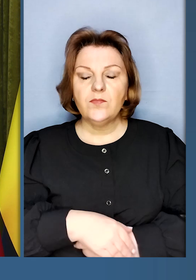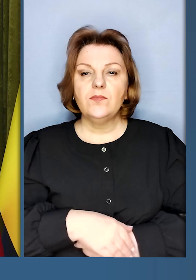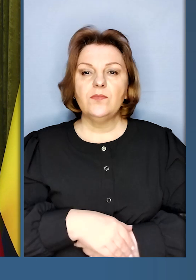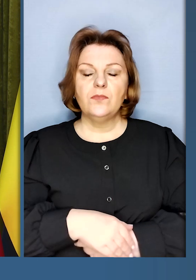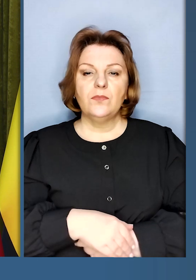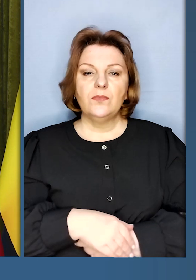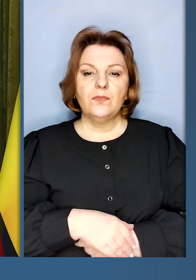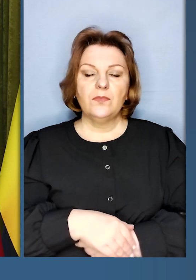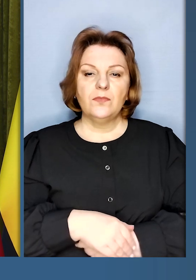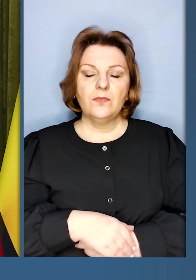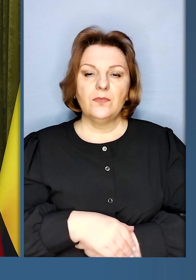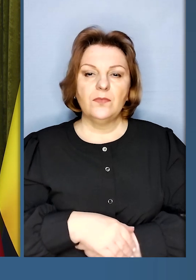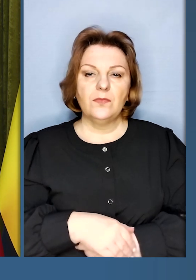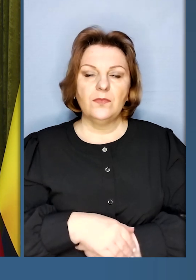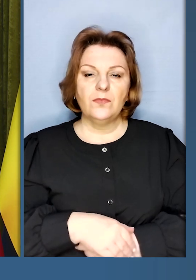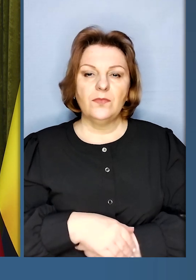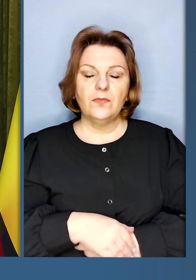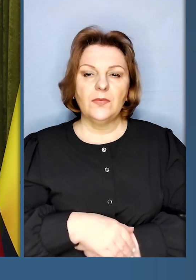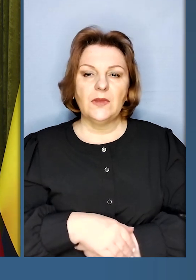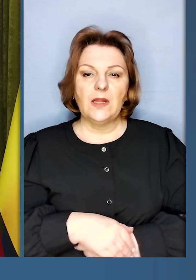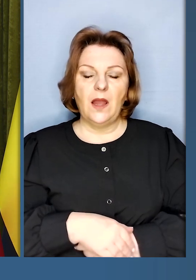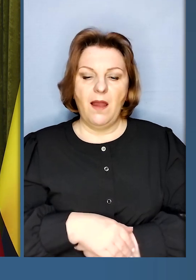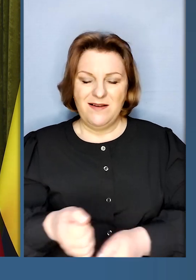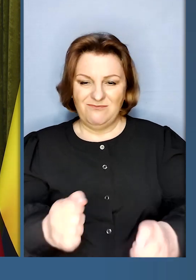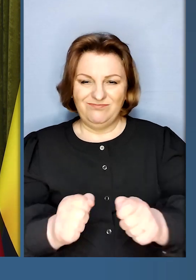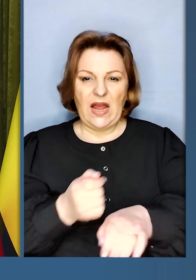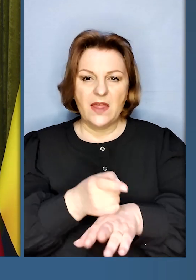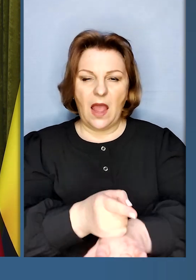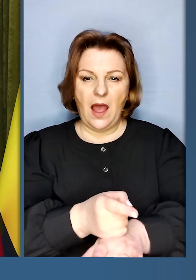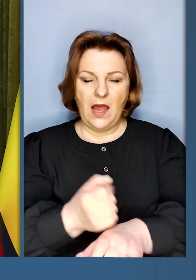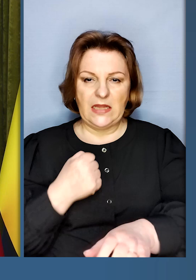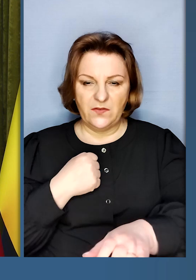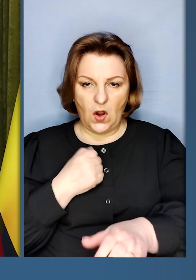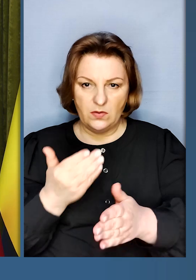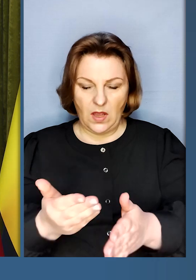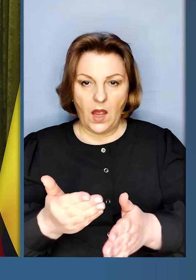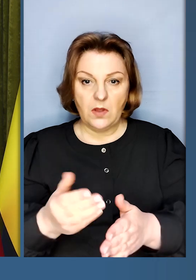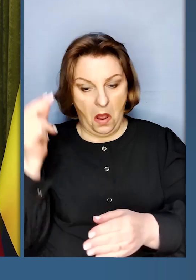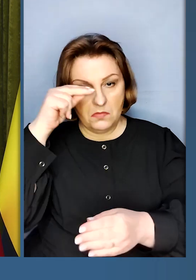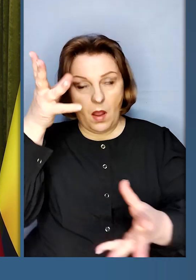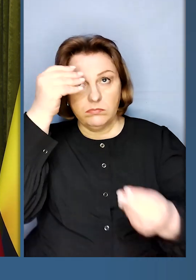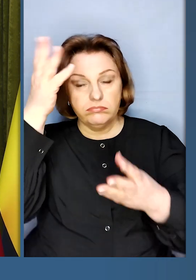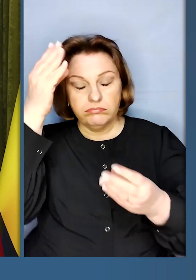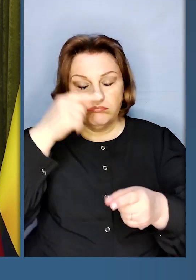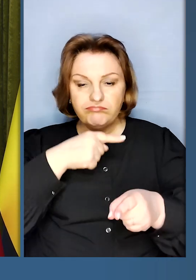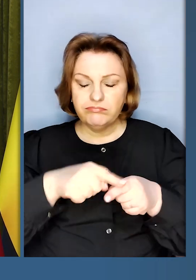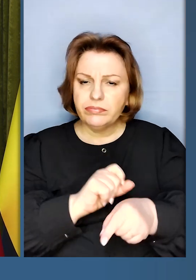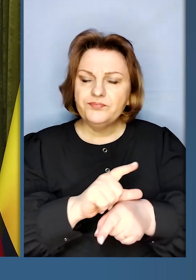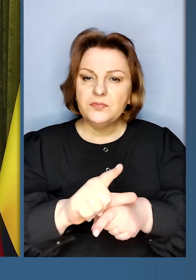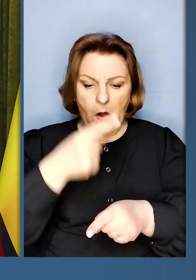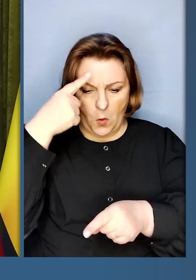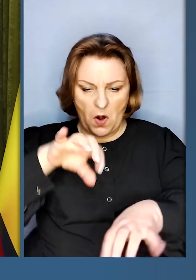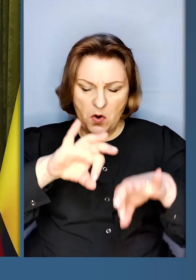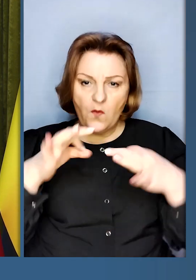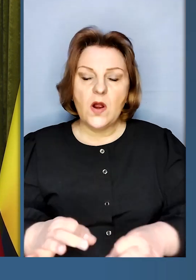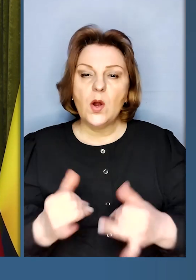танкисти, воїни навчаються і